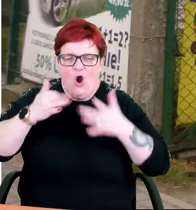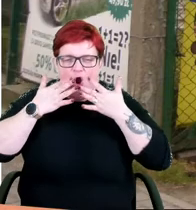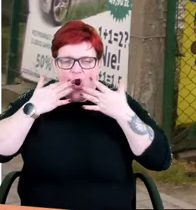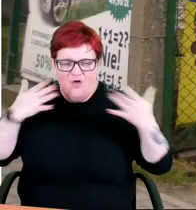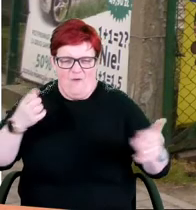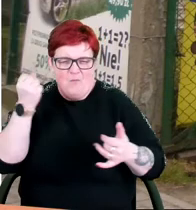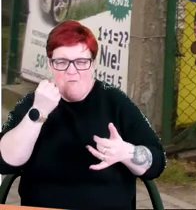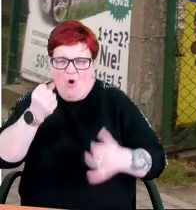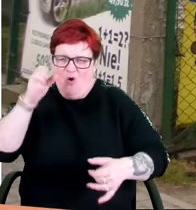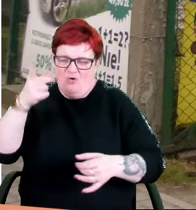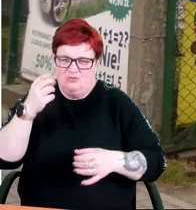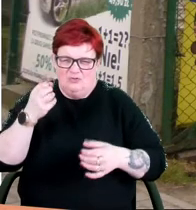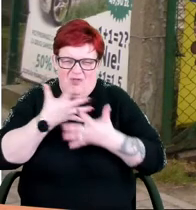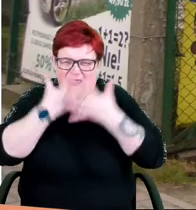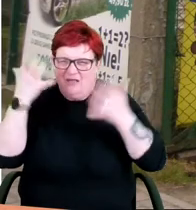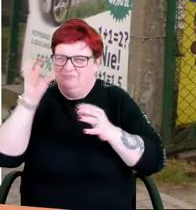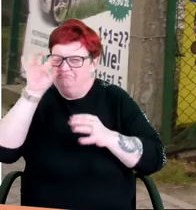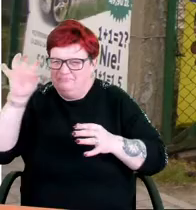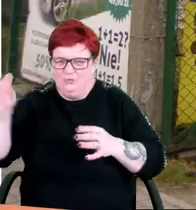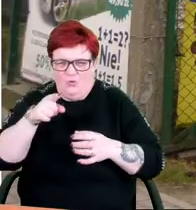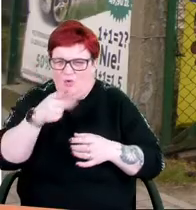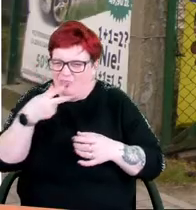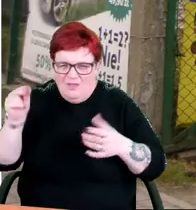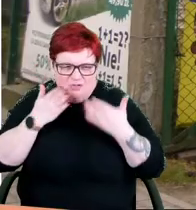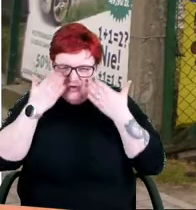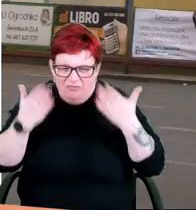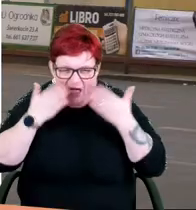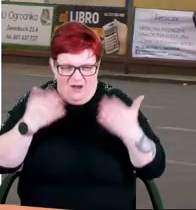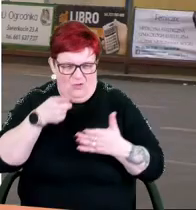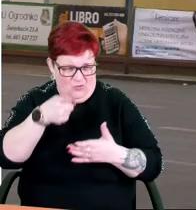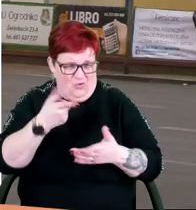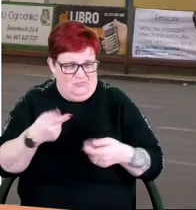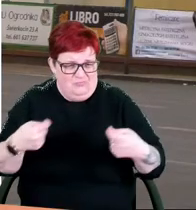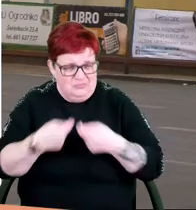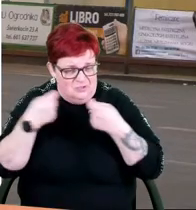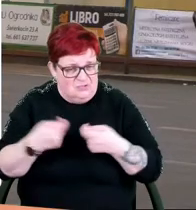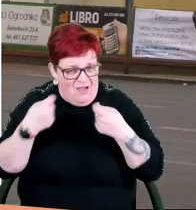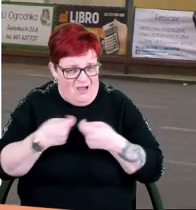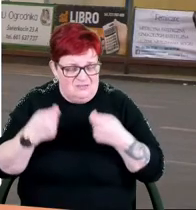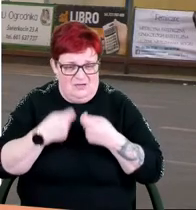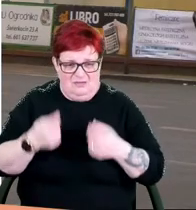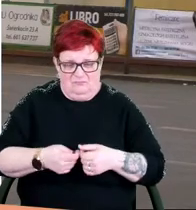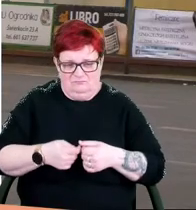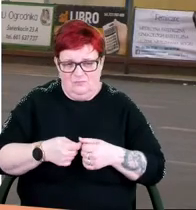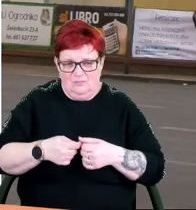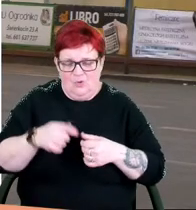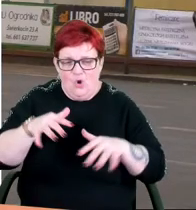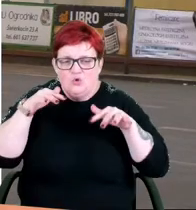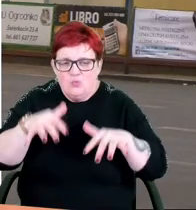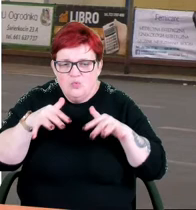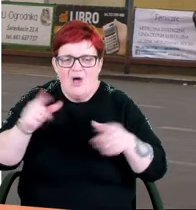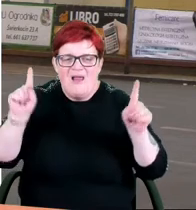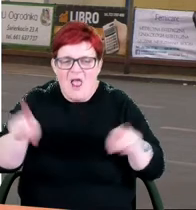kolorów powoduje, że reklamy przestają być czytelne, a zaczynają nam przeszkadzać. Zbyt duża liczba reklam na